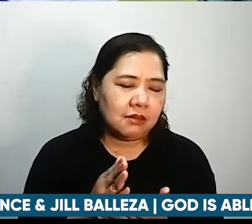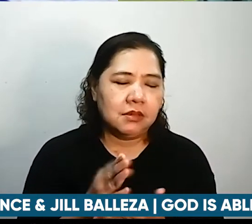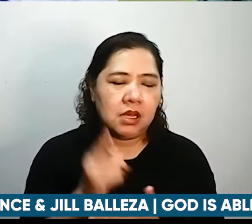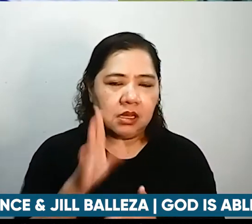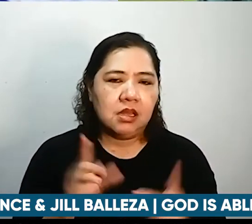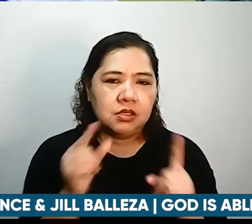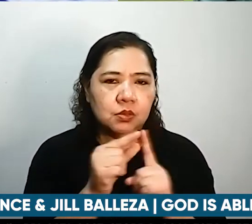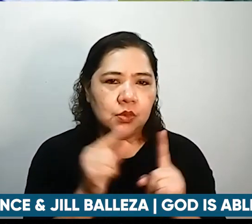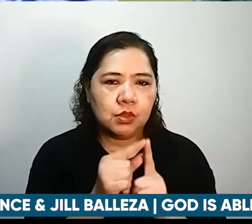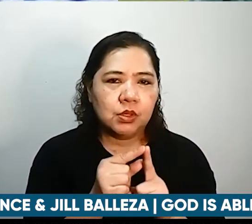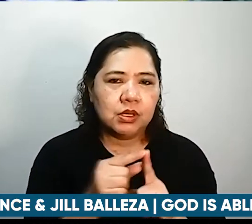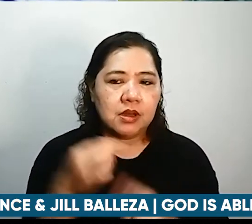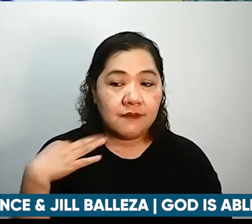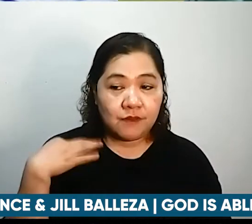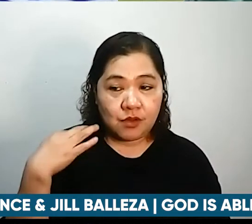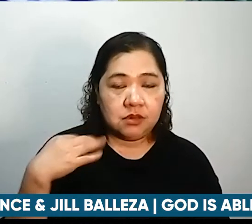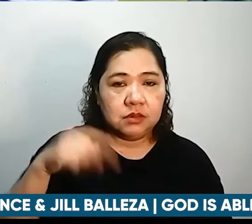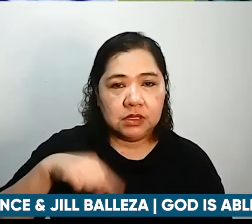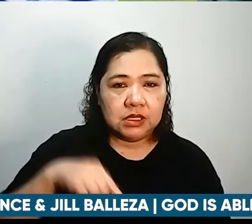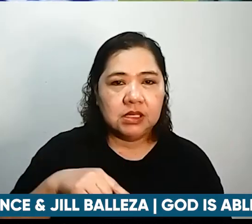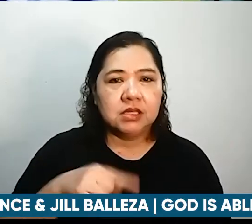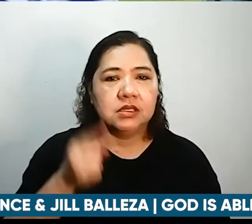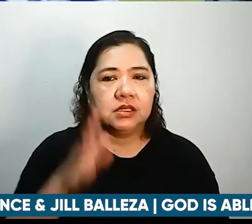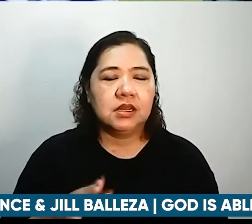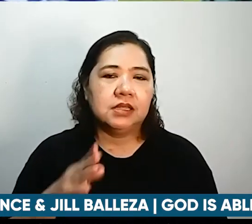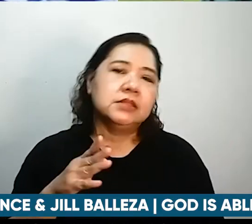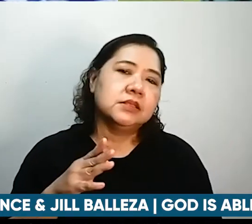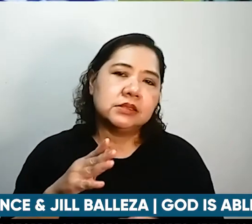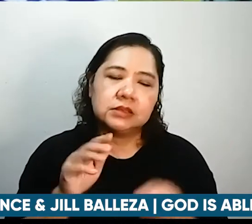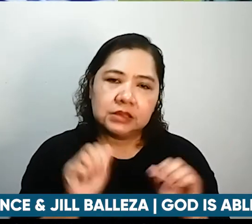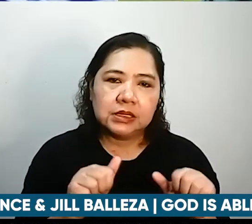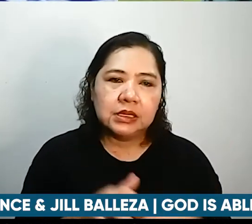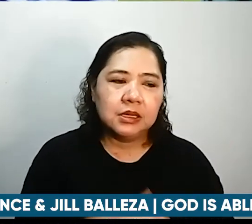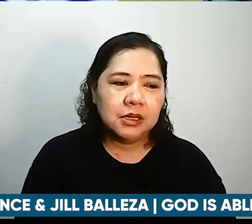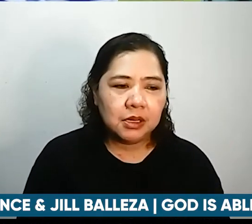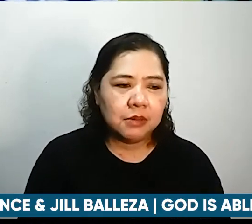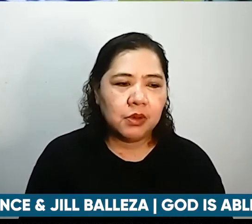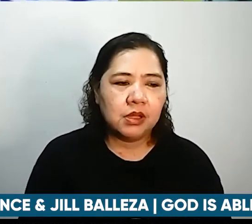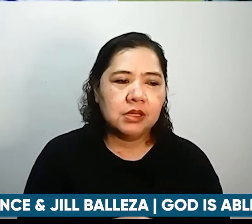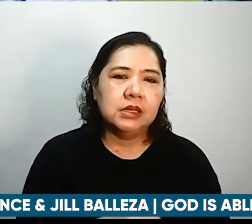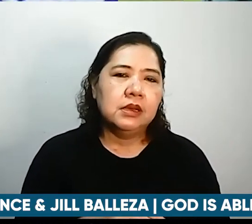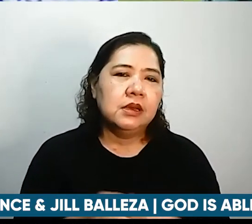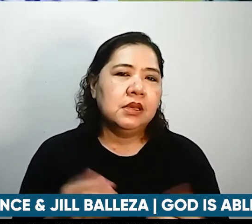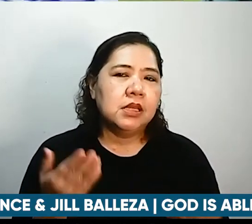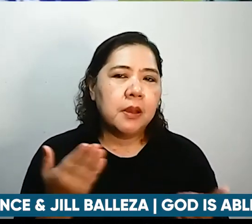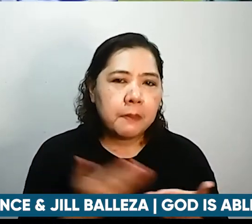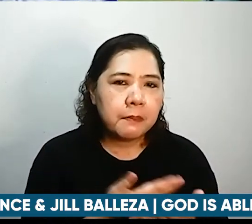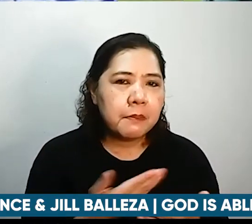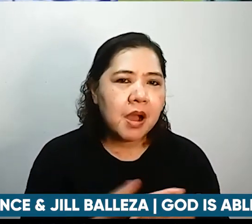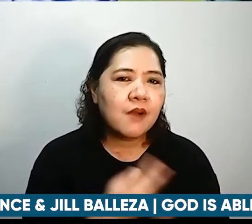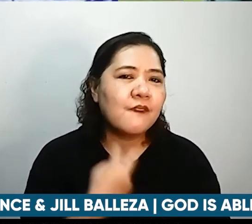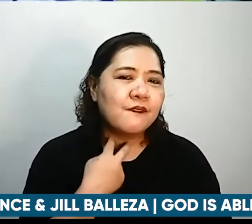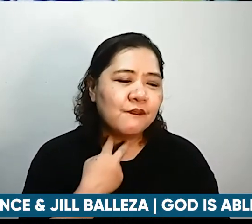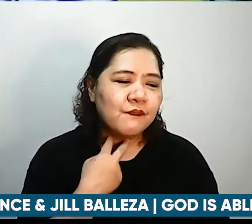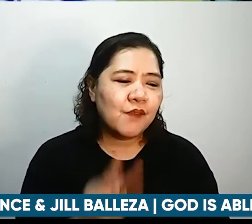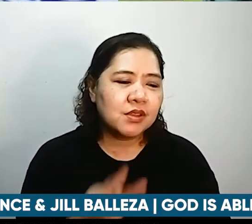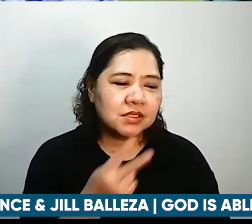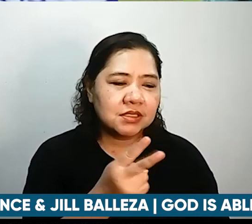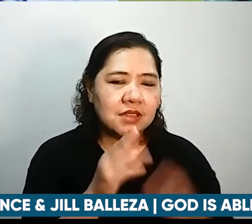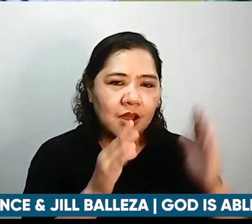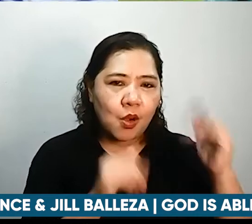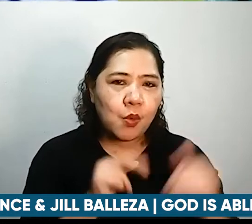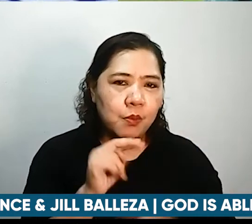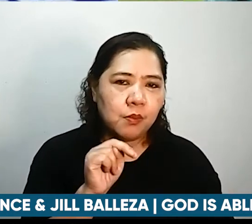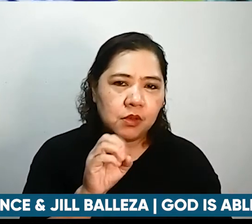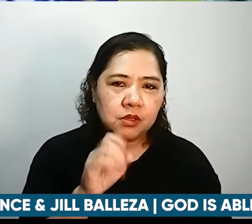dito sa Pilipinas sa God is able at sila nga po ang magiging bagong boses ng hope notes pag-pray natin for long